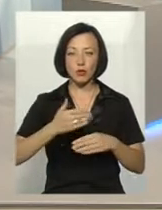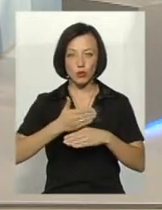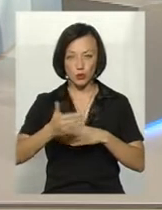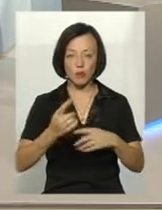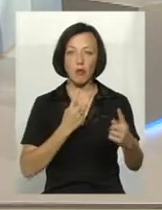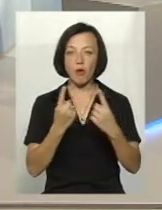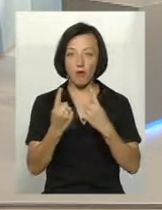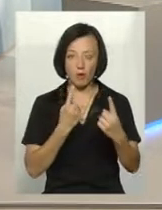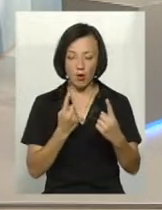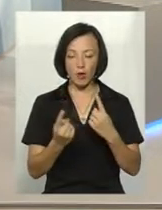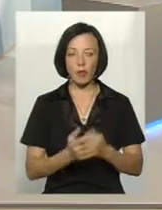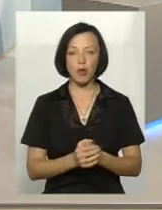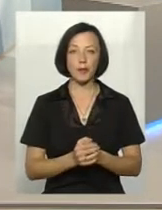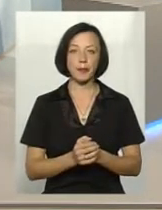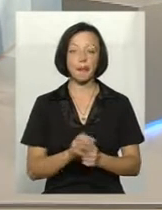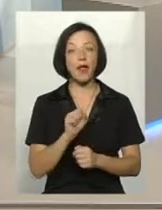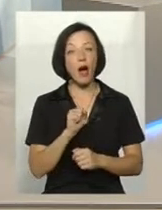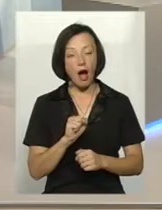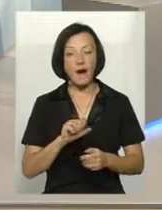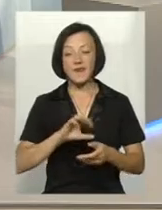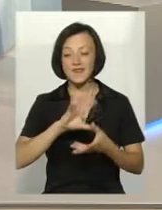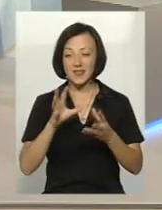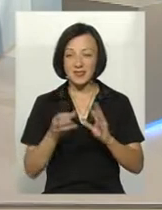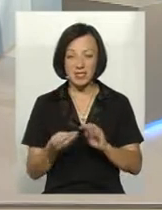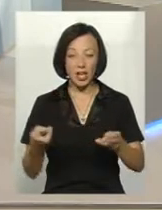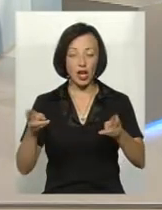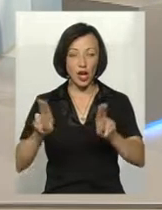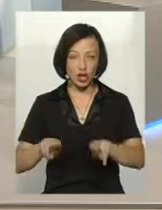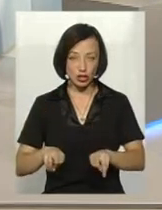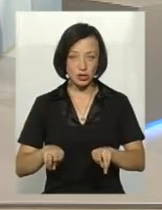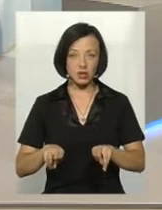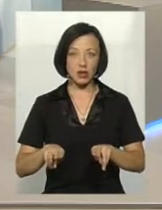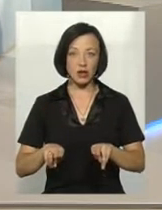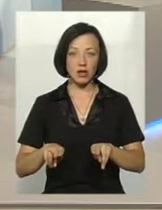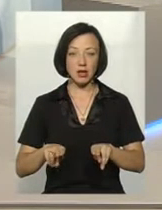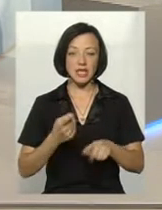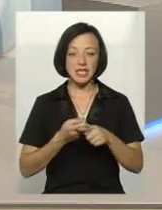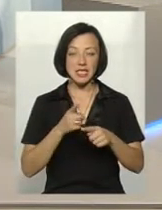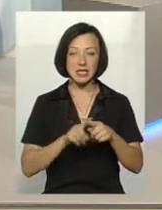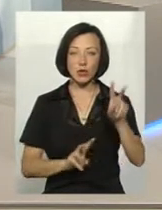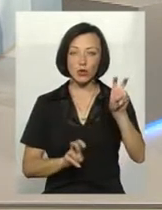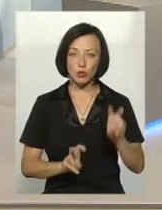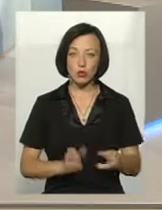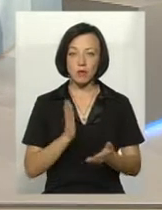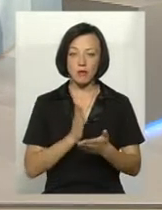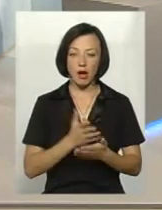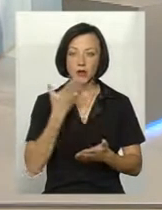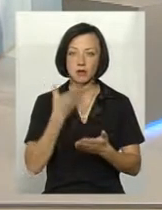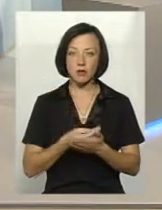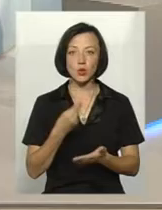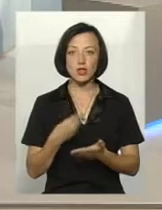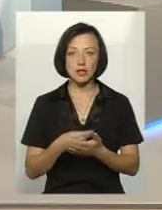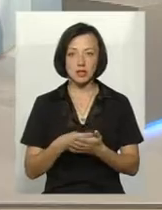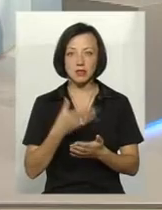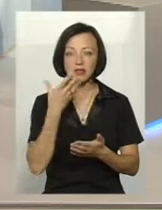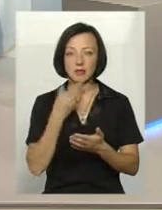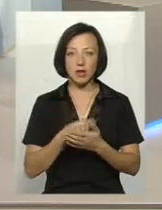пізніше. А все решта, ці культури мають свою ціну і мають своє